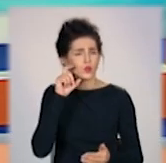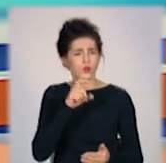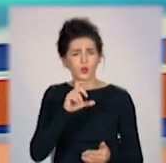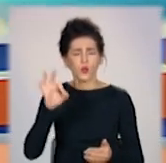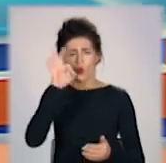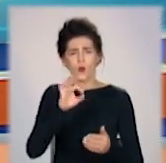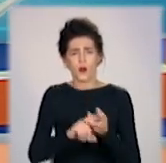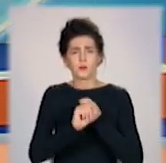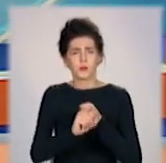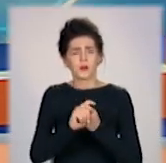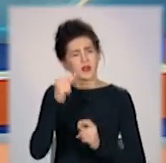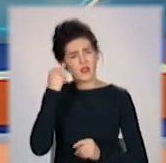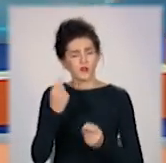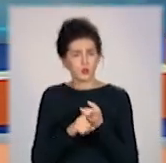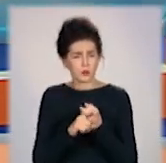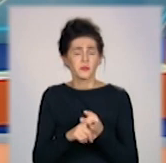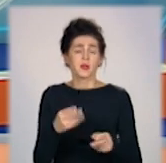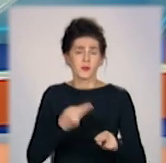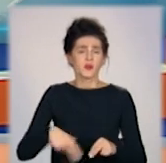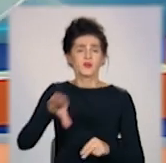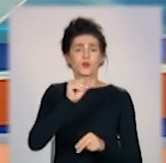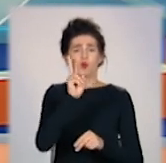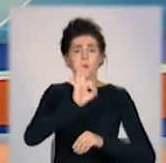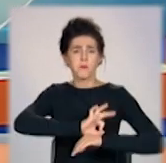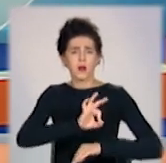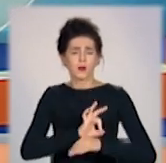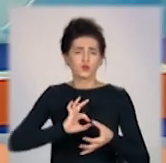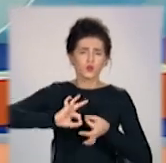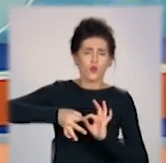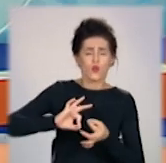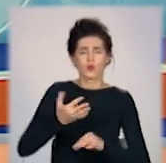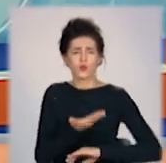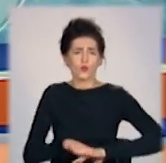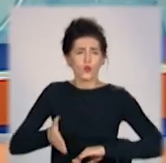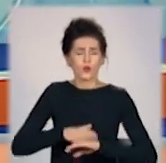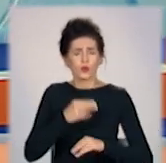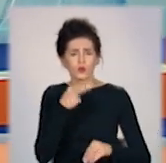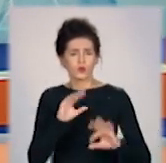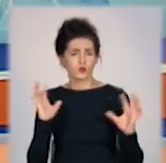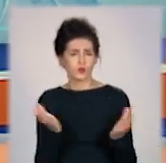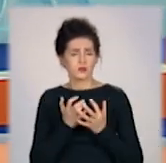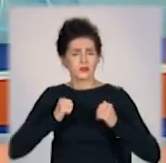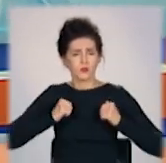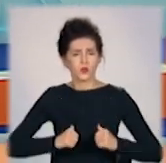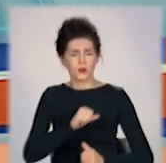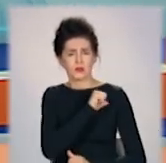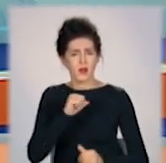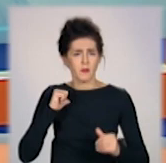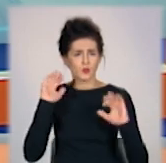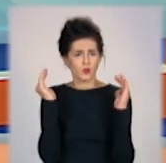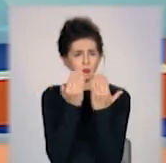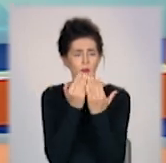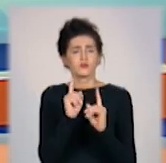епідемією коронавірусу. Тим, хто захворів, край важко зберігати спокій під час самоізоляції. Адже